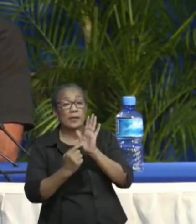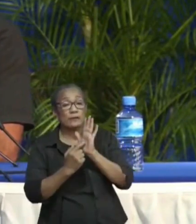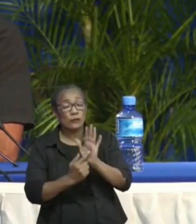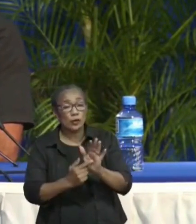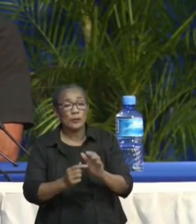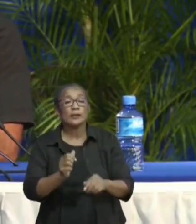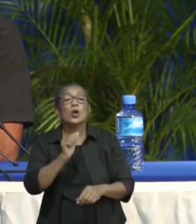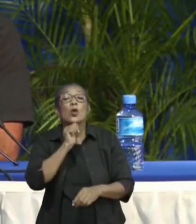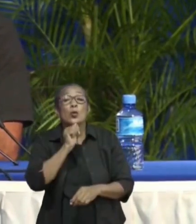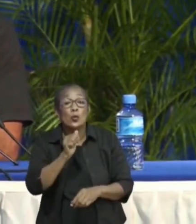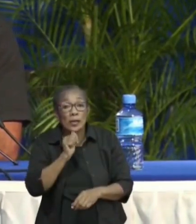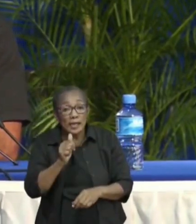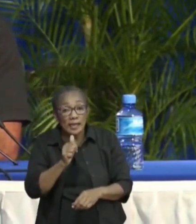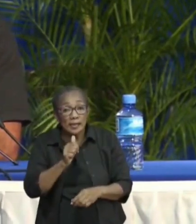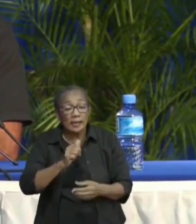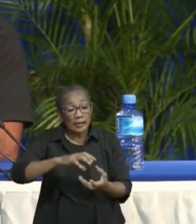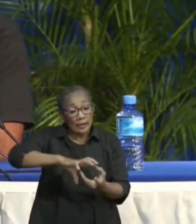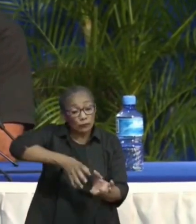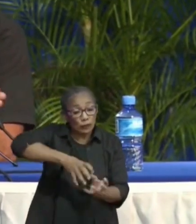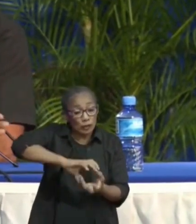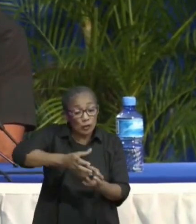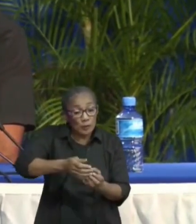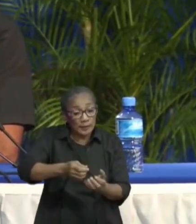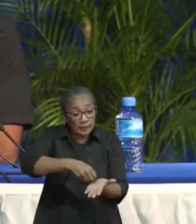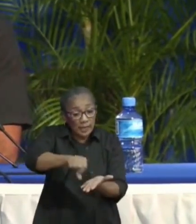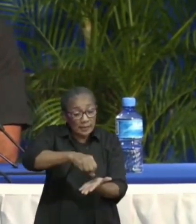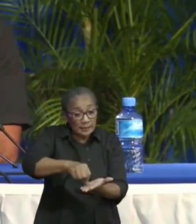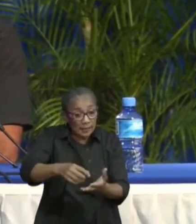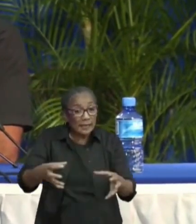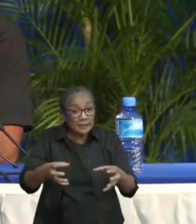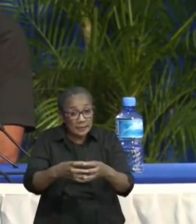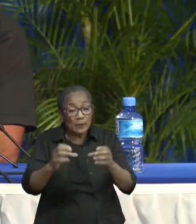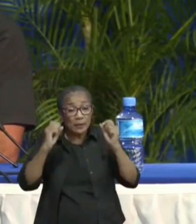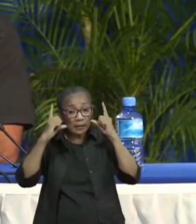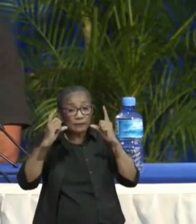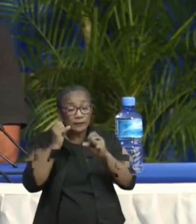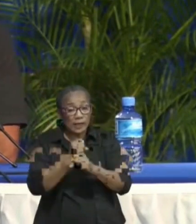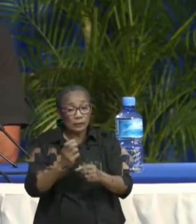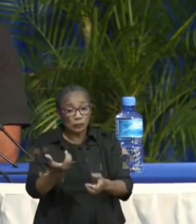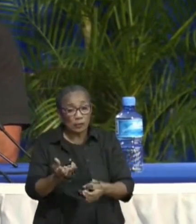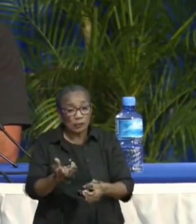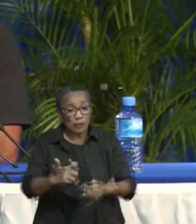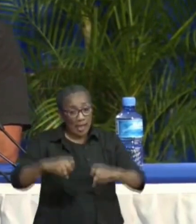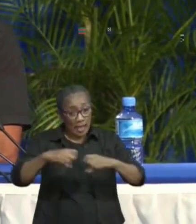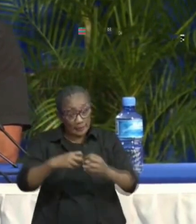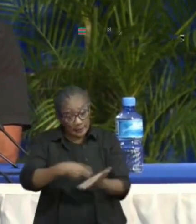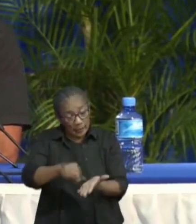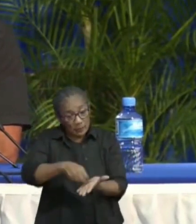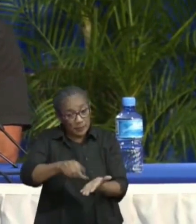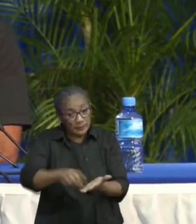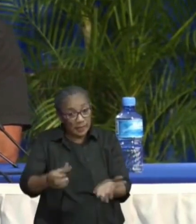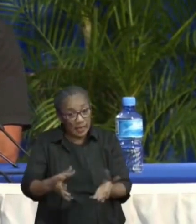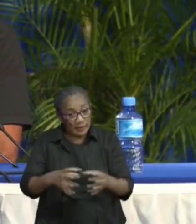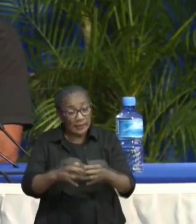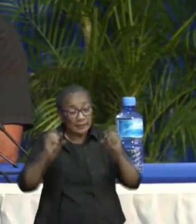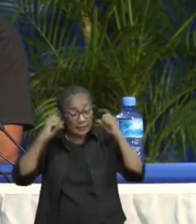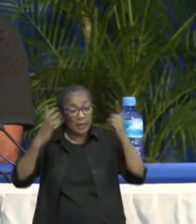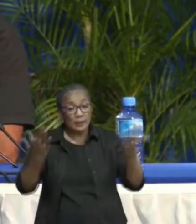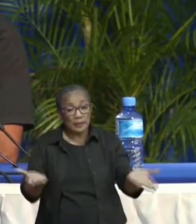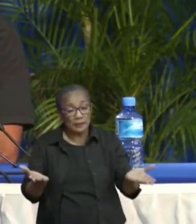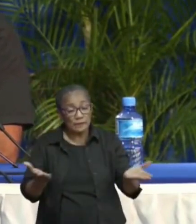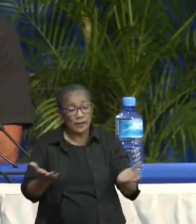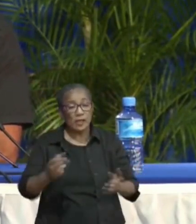wie gaat voor die compensatie inkomen? Gaat de samenleving dat doen? In hoeverre zal het maatschappelijk verantwoord zijn naar de samenleving toe?